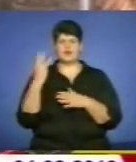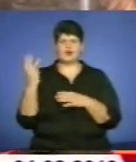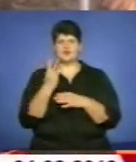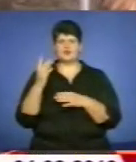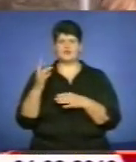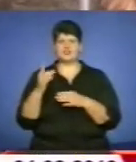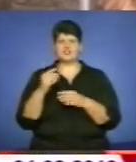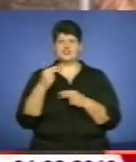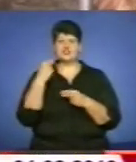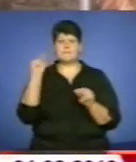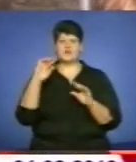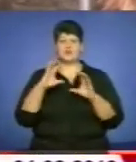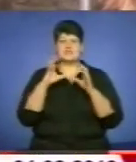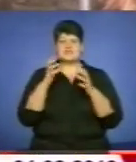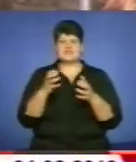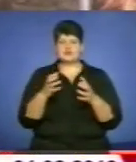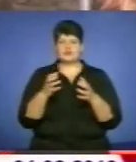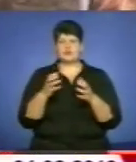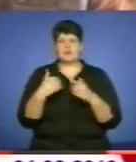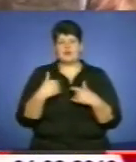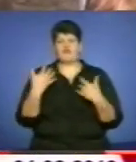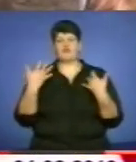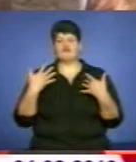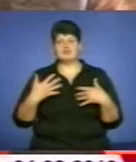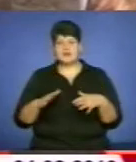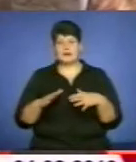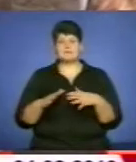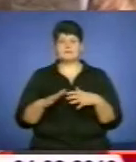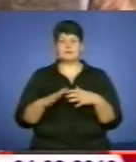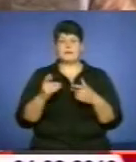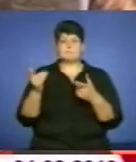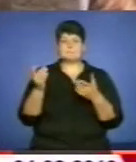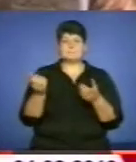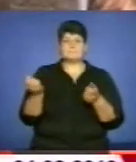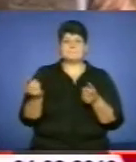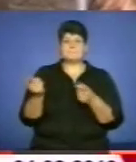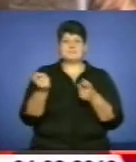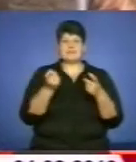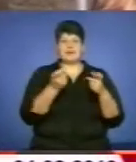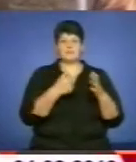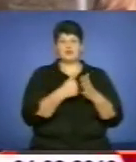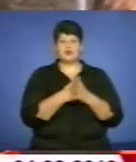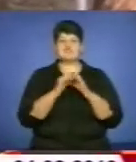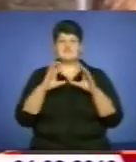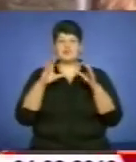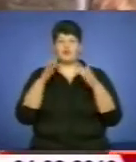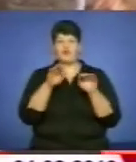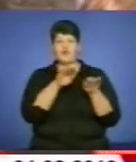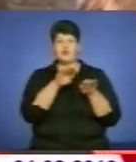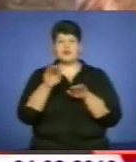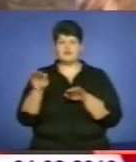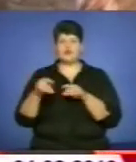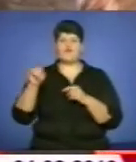чемпіон світу. Тобто ми вже підтягуємося до світового рівня, спортсмени світового рівня, і вони